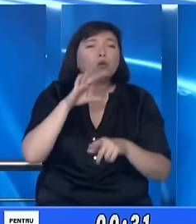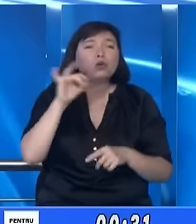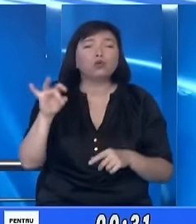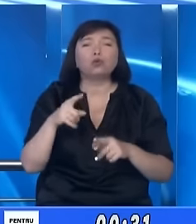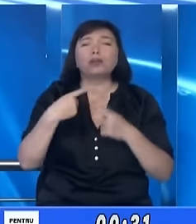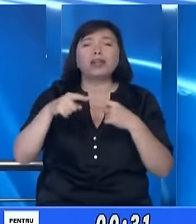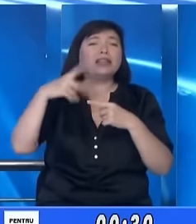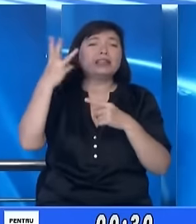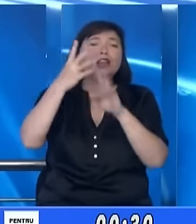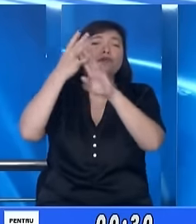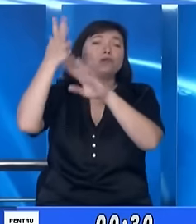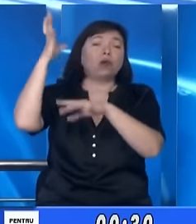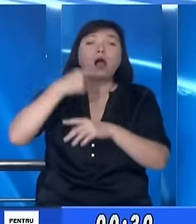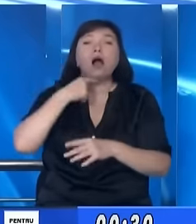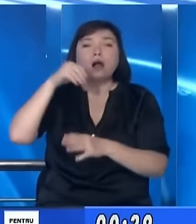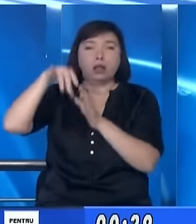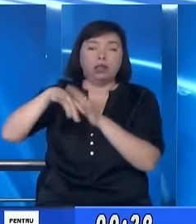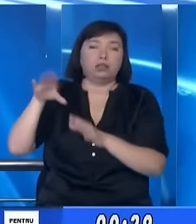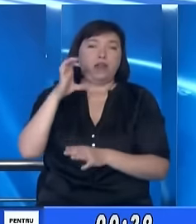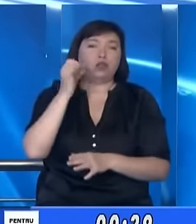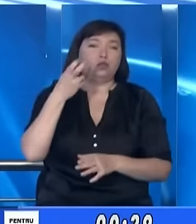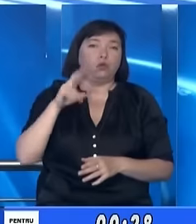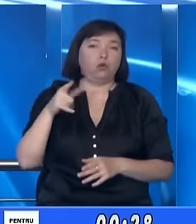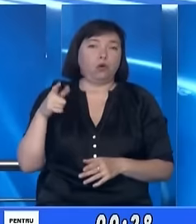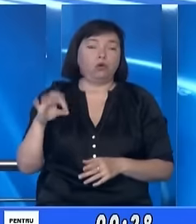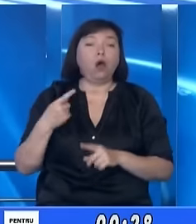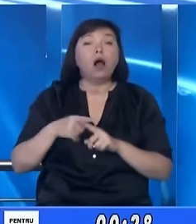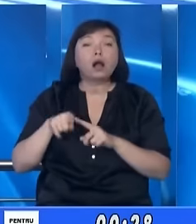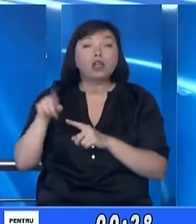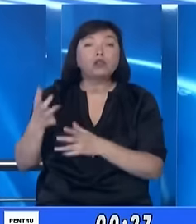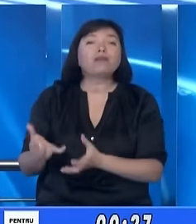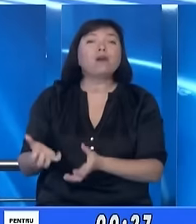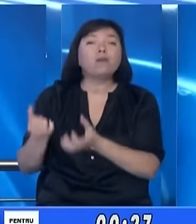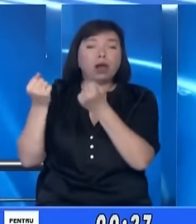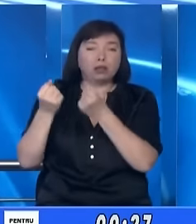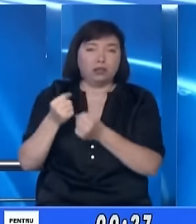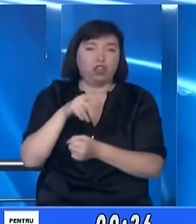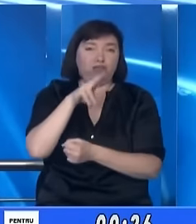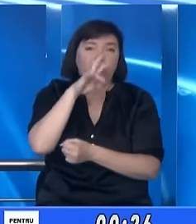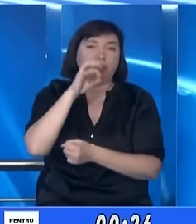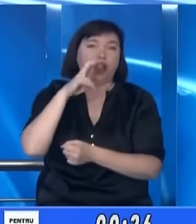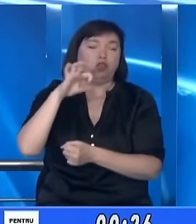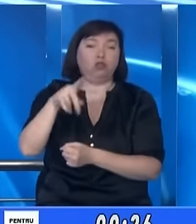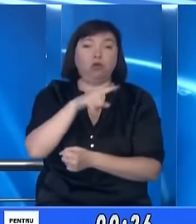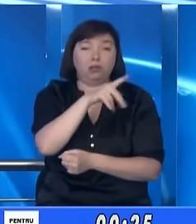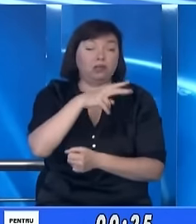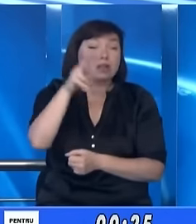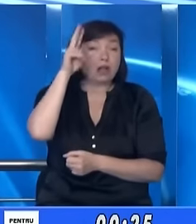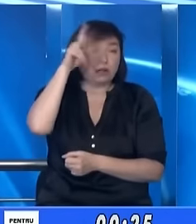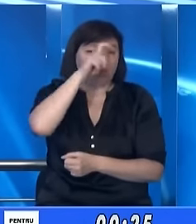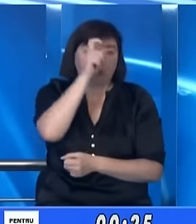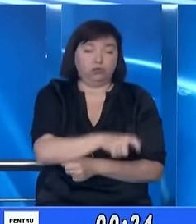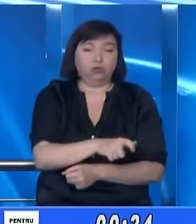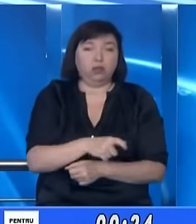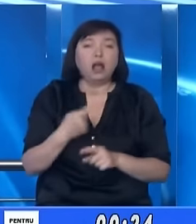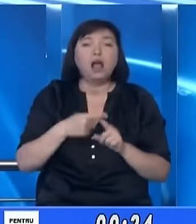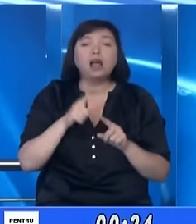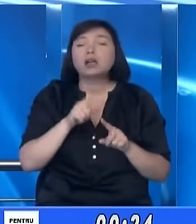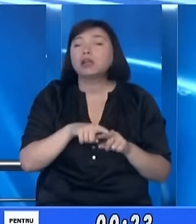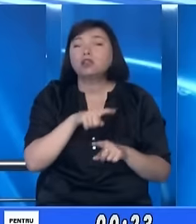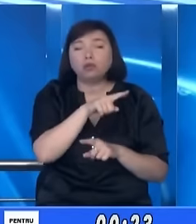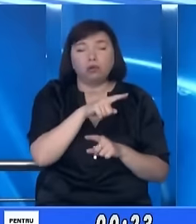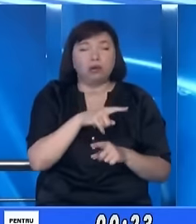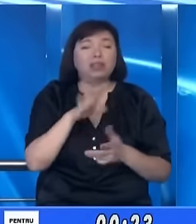69 să-l votez pe Stăia Noglă, care este susținut de o mizerie ideală de Platon, de o mizerie care putea țăgări